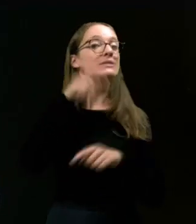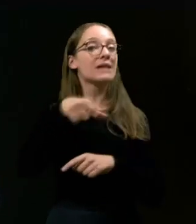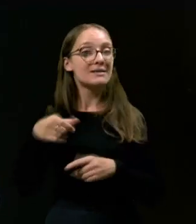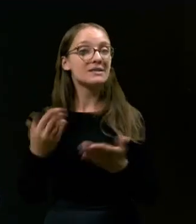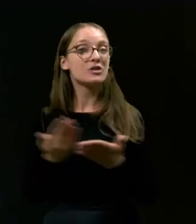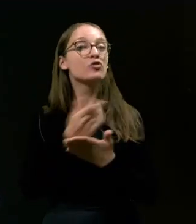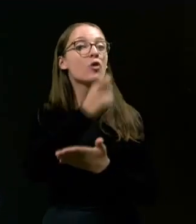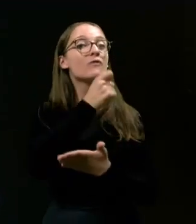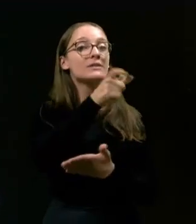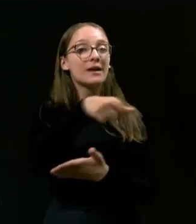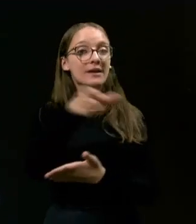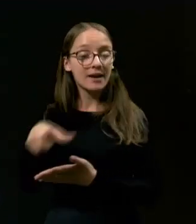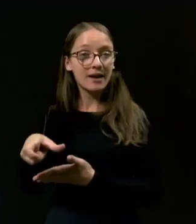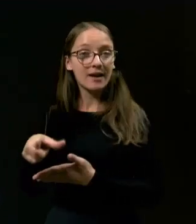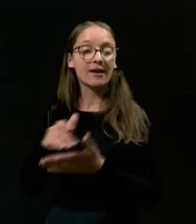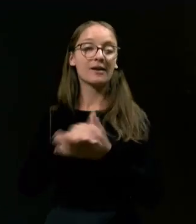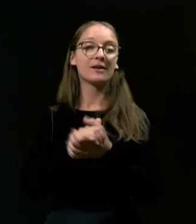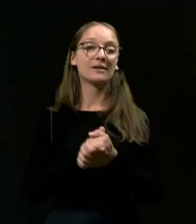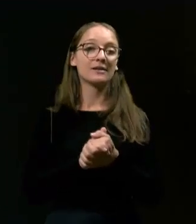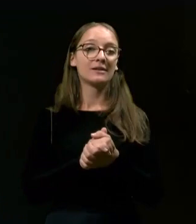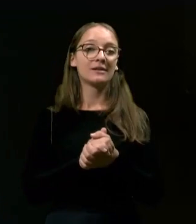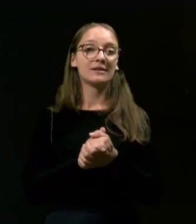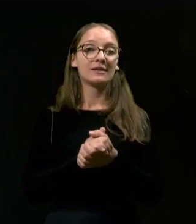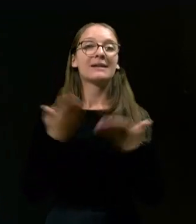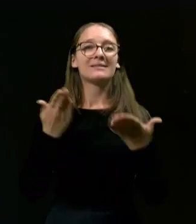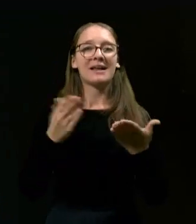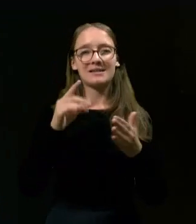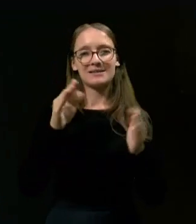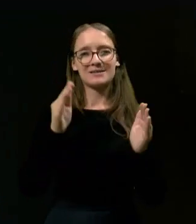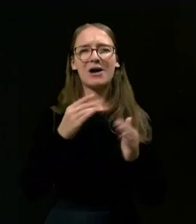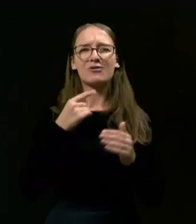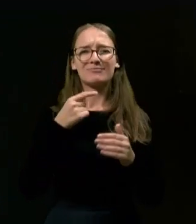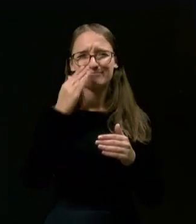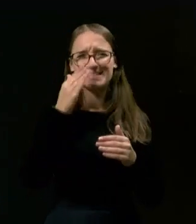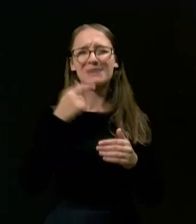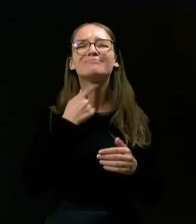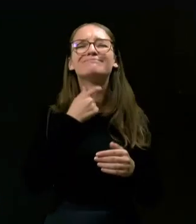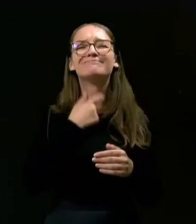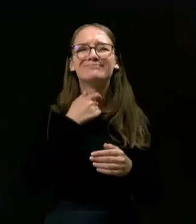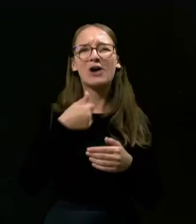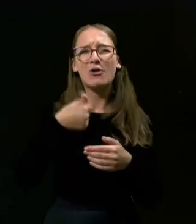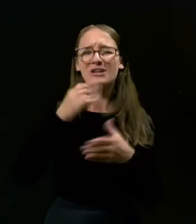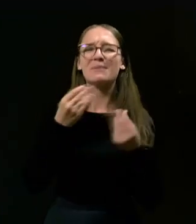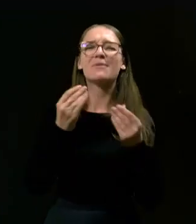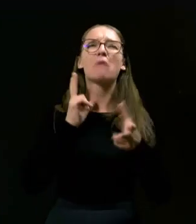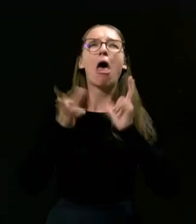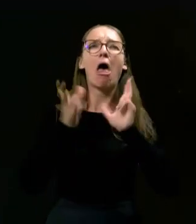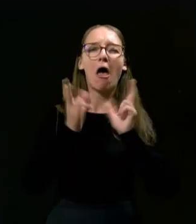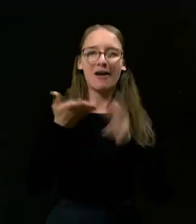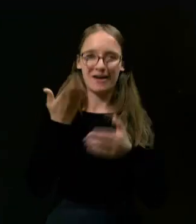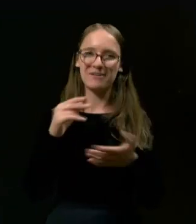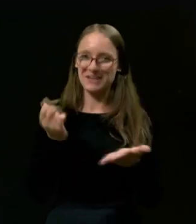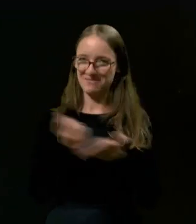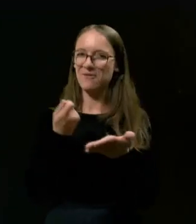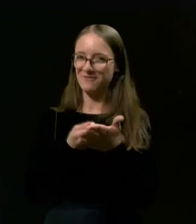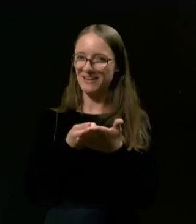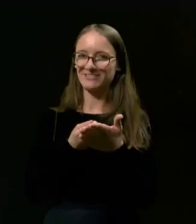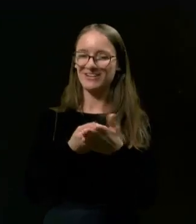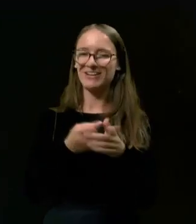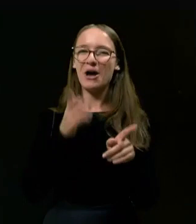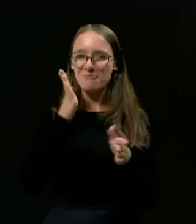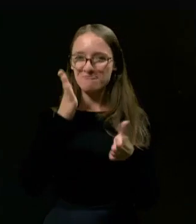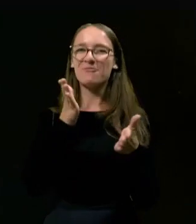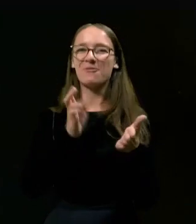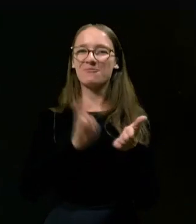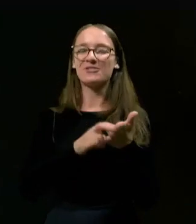novinarke, novinarji, danes sem malo na slabem glasu, kot slišite, ne, sem se včeri preveč drvo, ampak je bilo vredno, tako da sem vam še